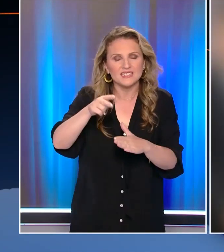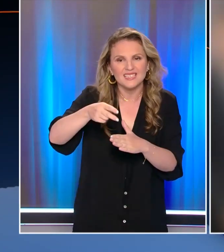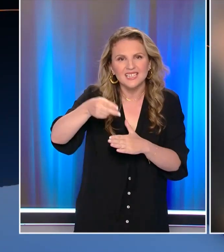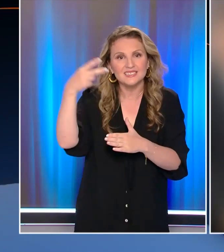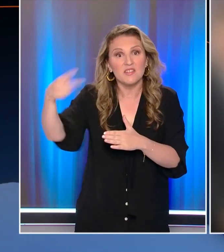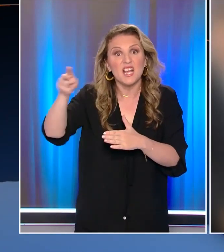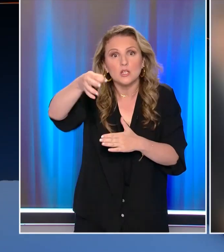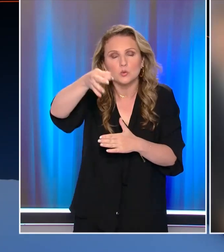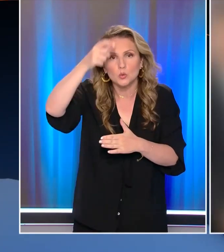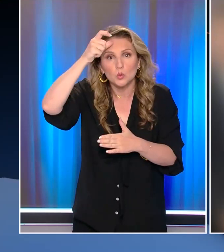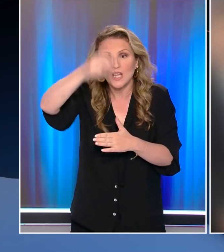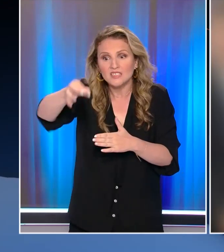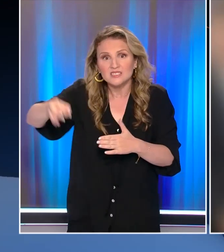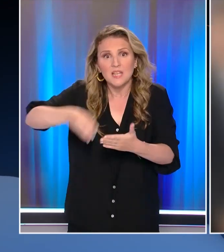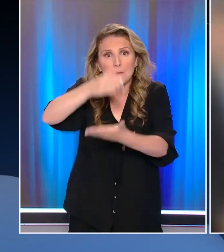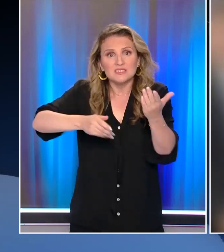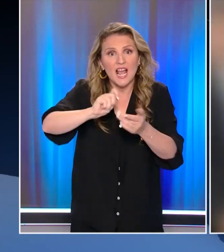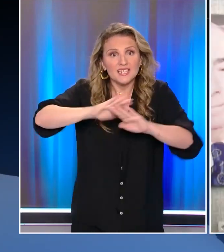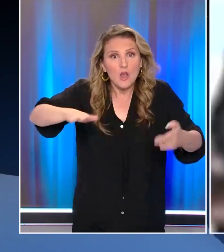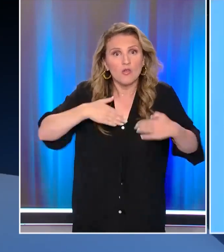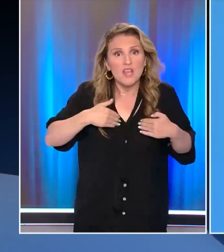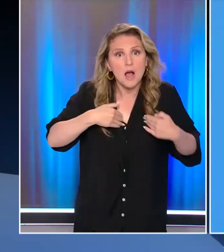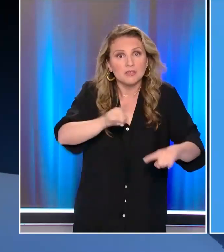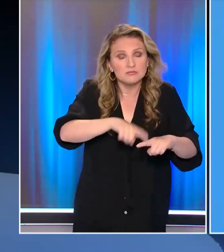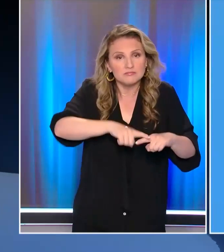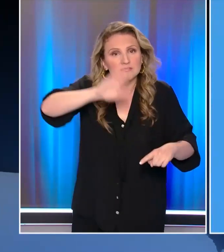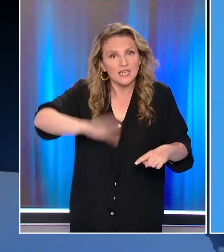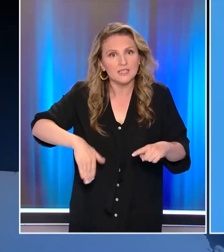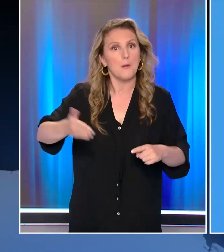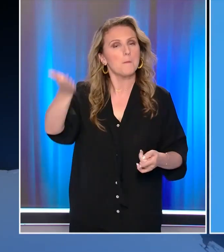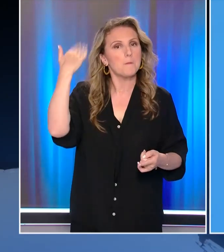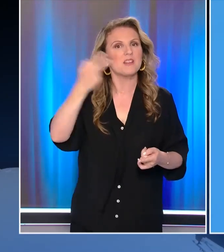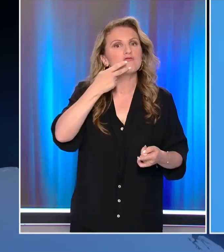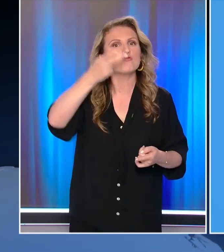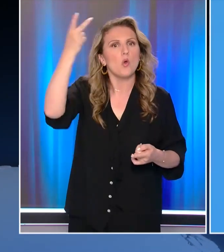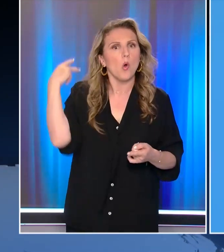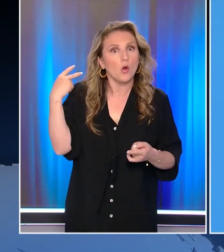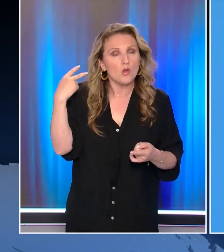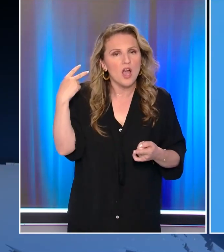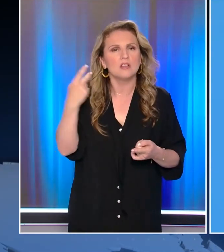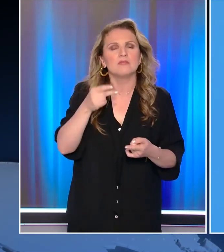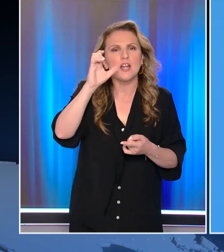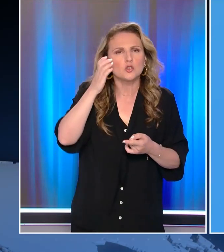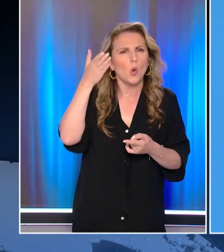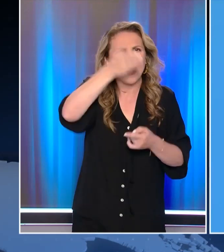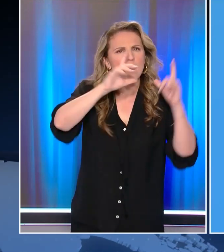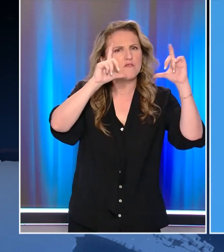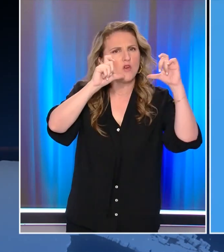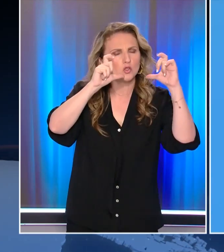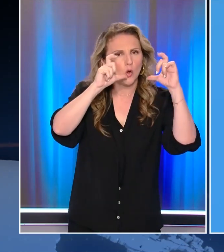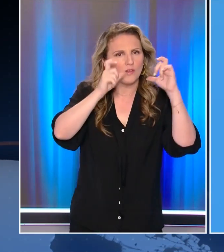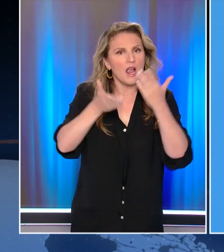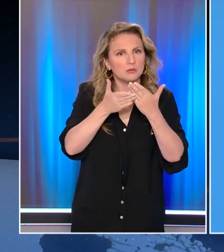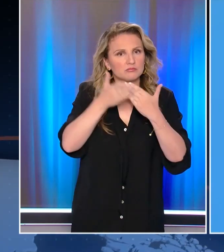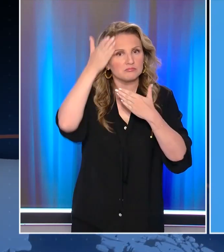Τουρκία τα μισά νησιά του Αιγαίου αλλά και η Κρήτη κάτι που δεν υπήρχε στο χάρτη της γαλάζιας πατρίδας όταν ο Ερντογάν πριν από δύο χρόνια